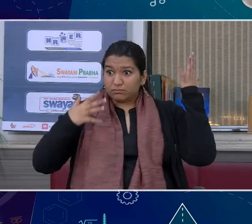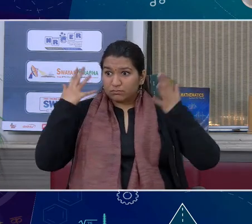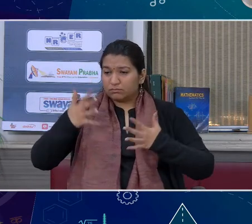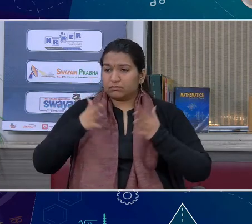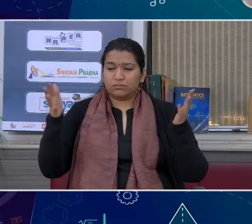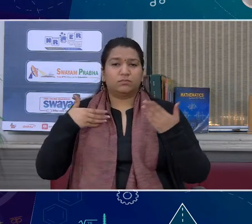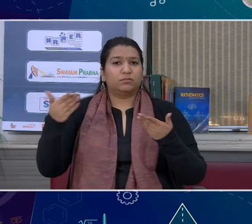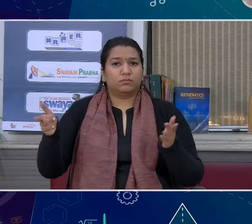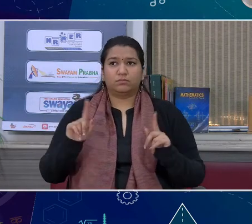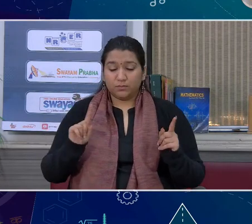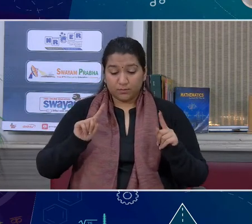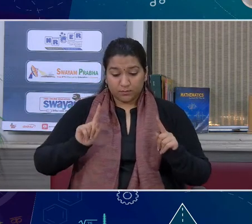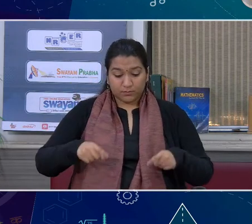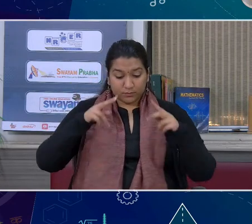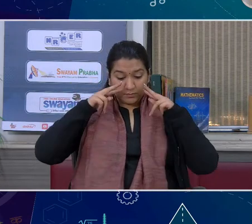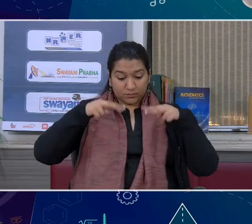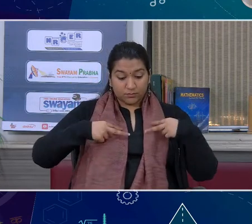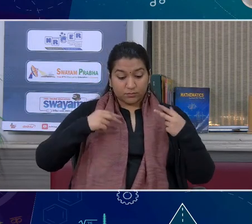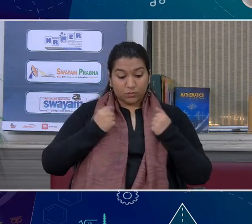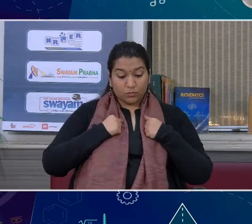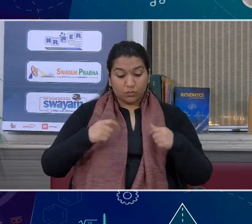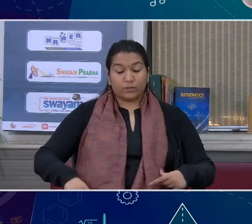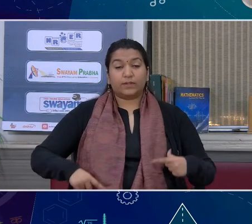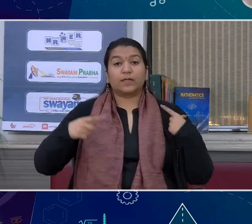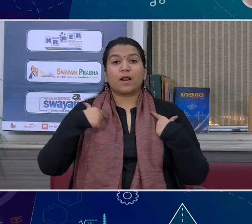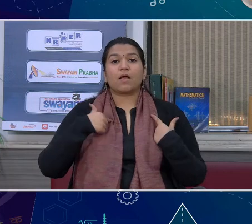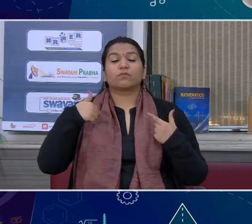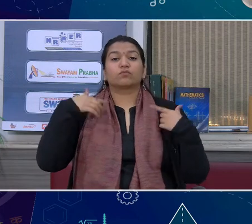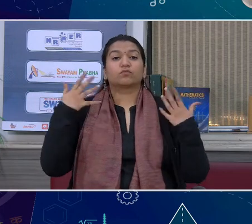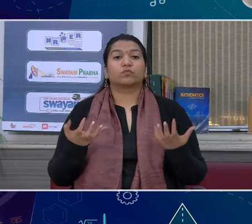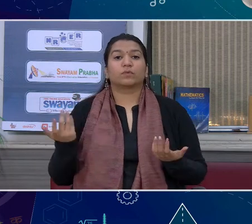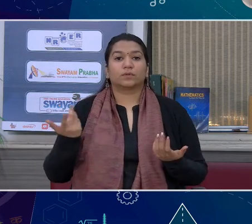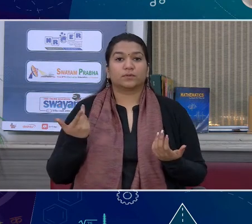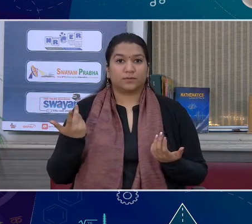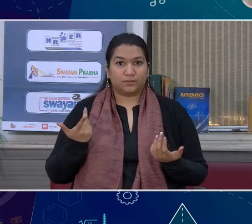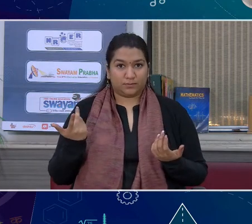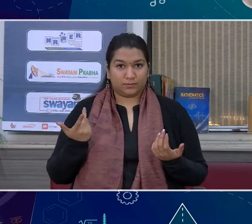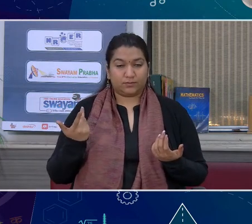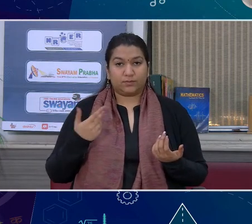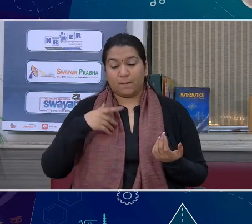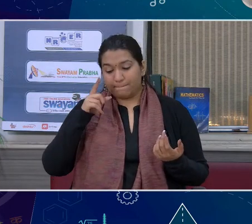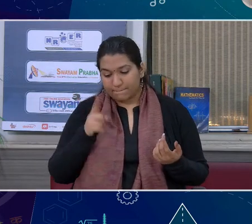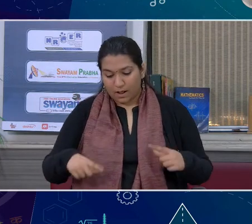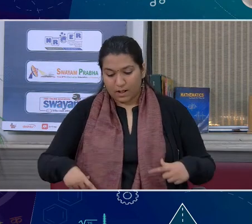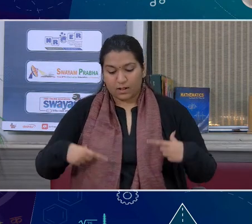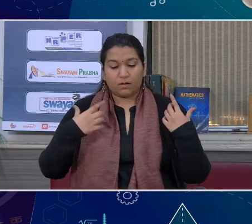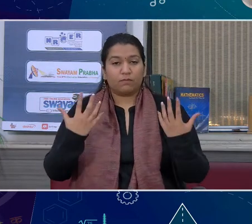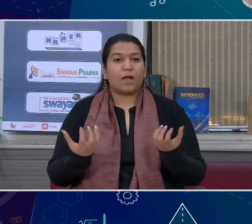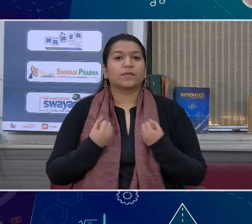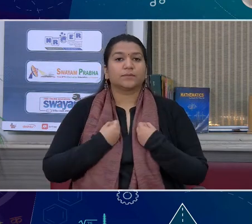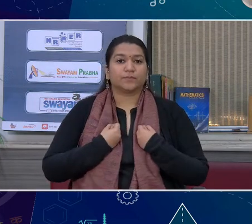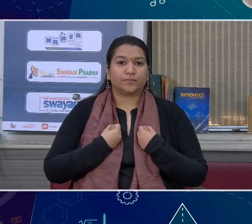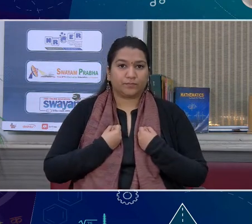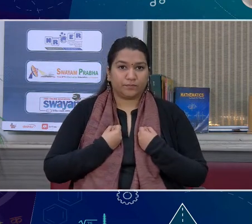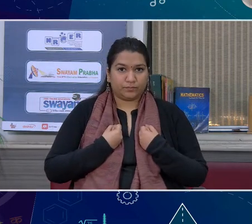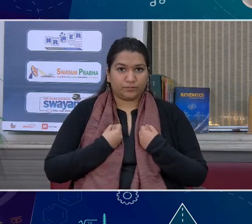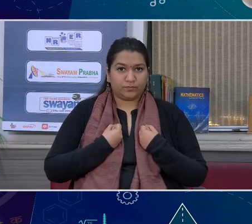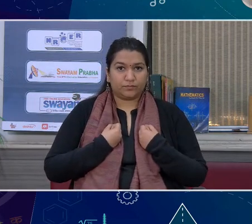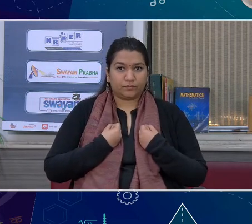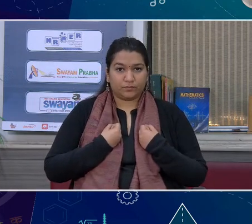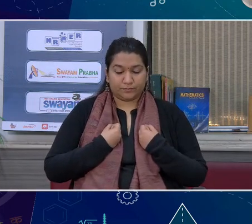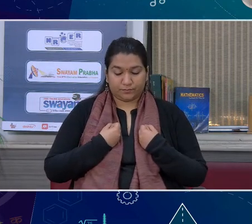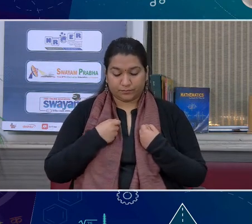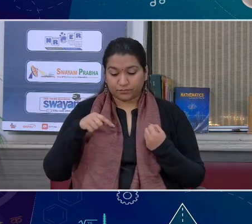हैं हमारे जीवन का संदेश है यह कि भिन्नता और स्विकारे दोनों साथ साथ हैं कहते हैं अंतिम